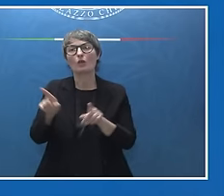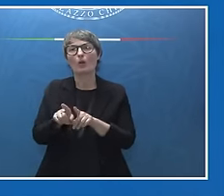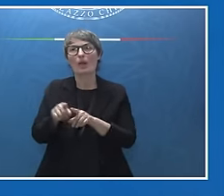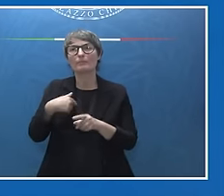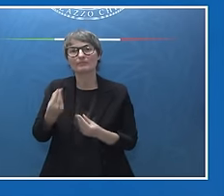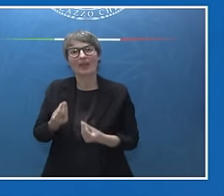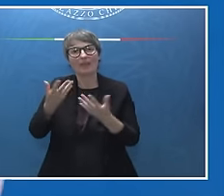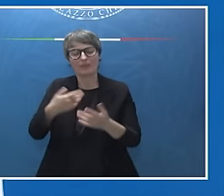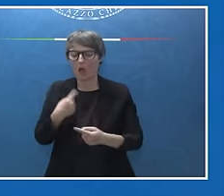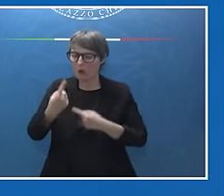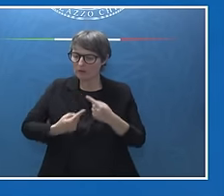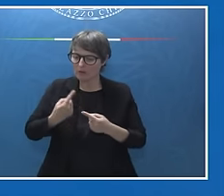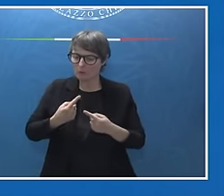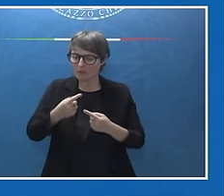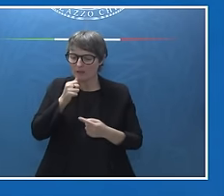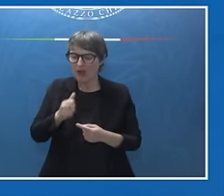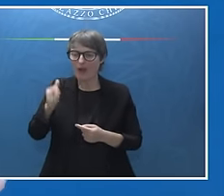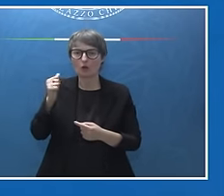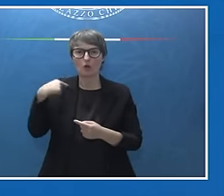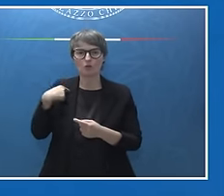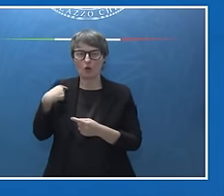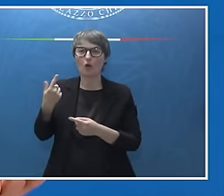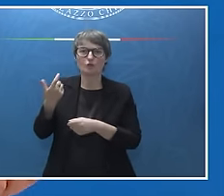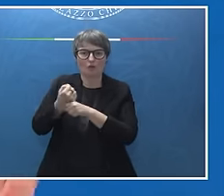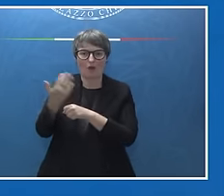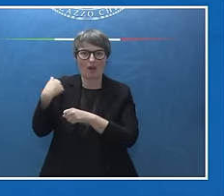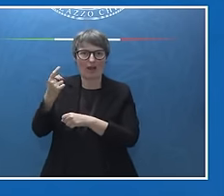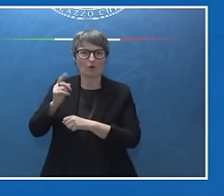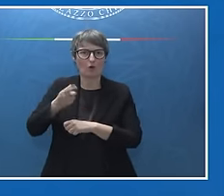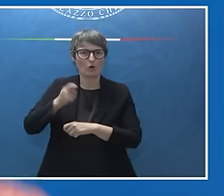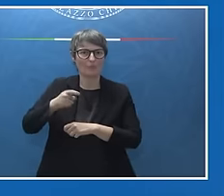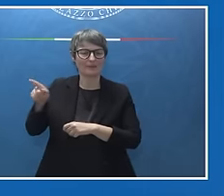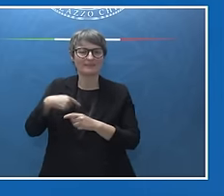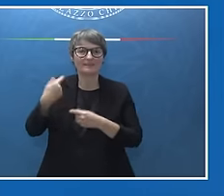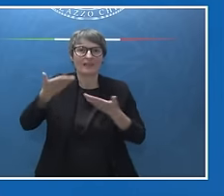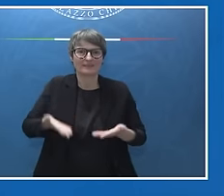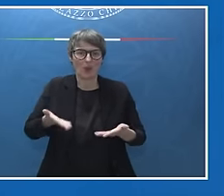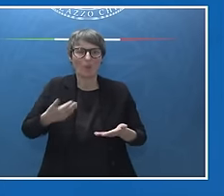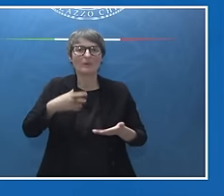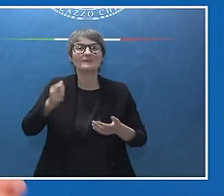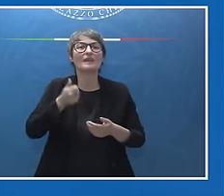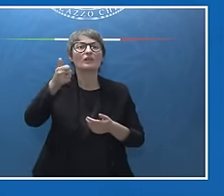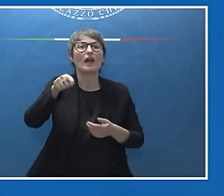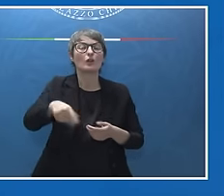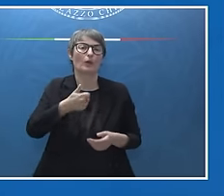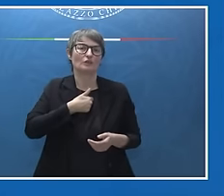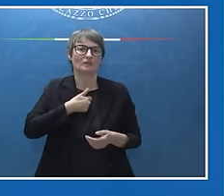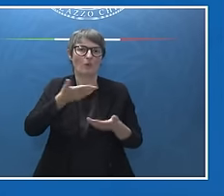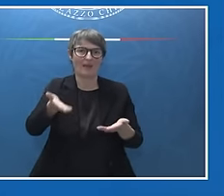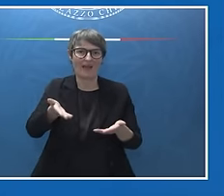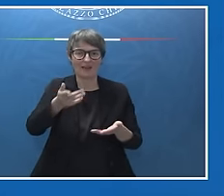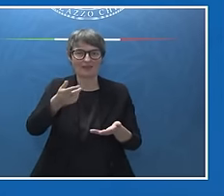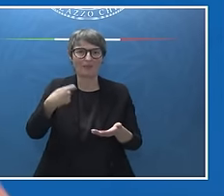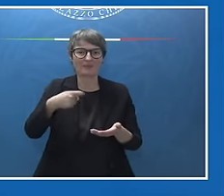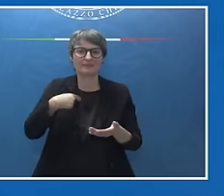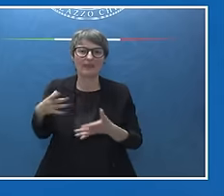italiana di quest'anno, il lavoro della Presidenza canadese del prossimo anno, tra il lavoro del G7 e il lavoro del G20 che, come sapete, quest